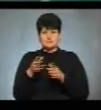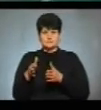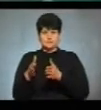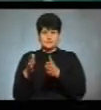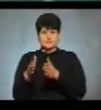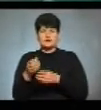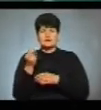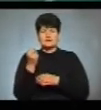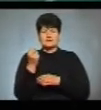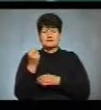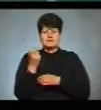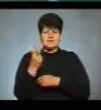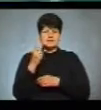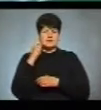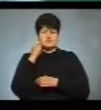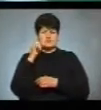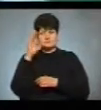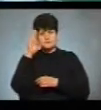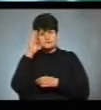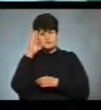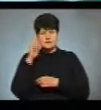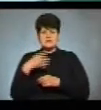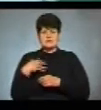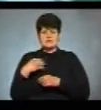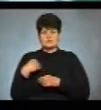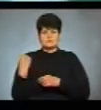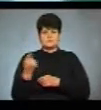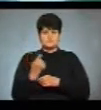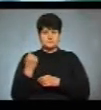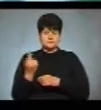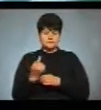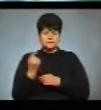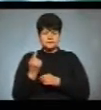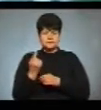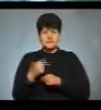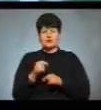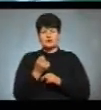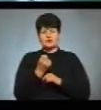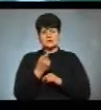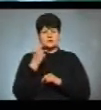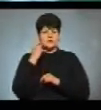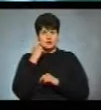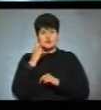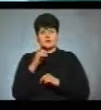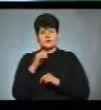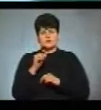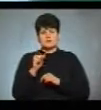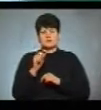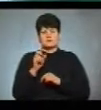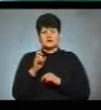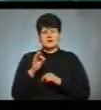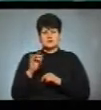-річний Марко Кольба, вихованець Львівської дитячо-юнацької спортивної школи номер 2 та 11-річний Андрій Бріскін